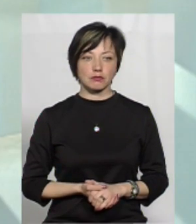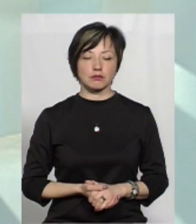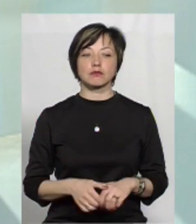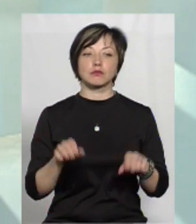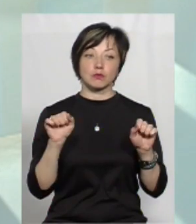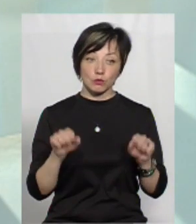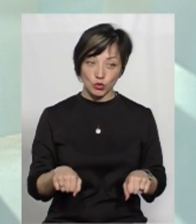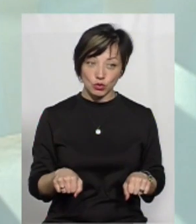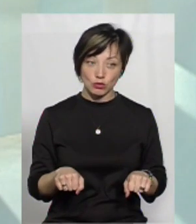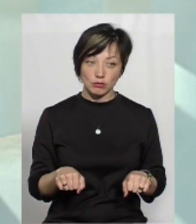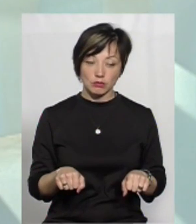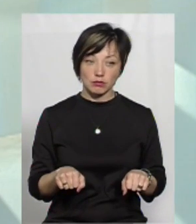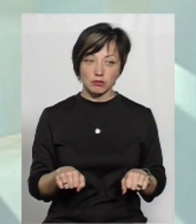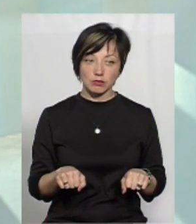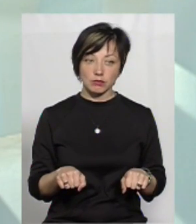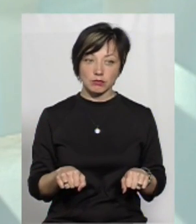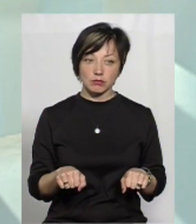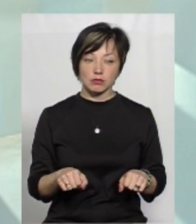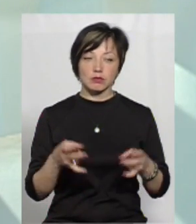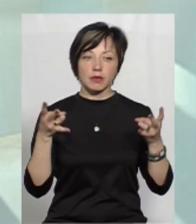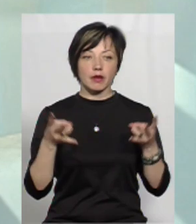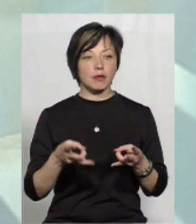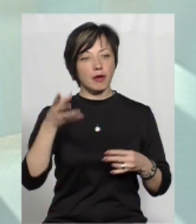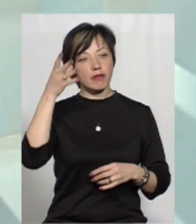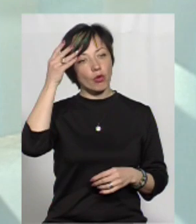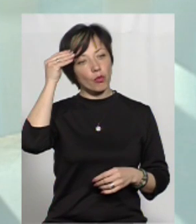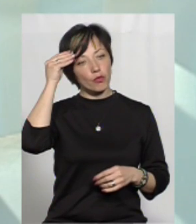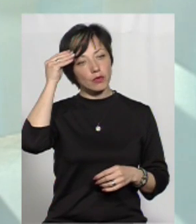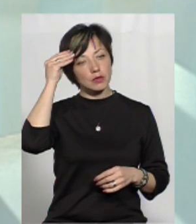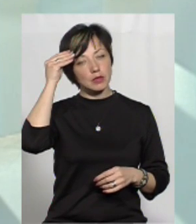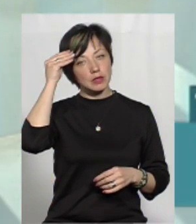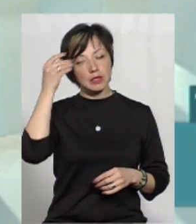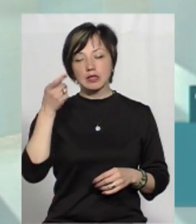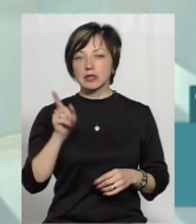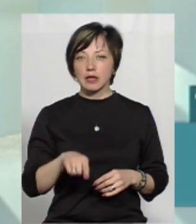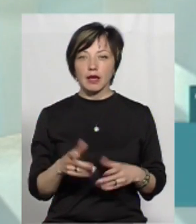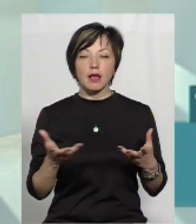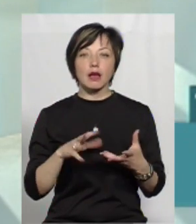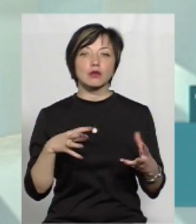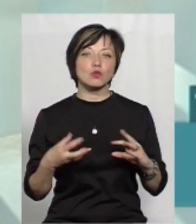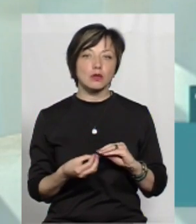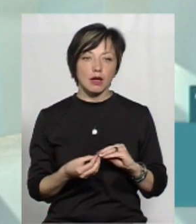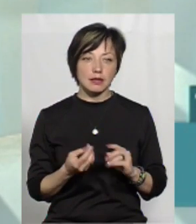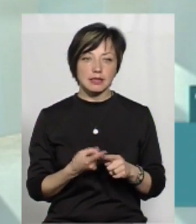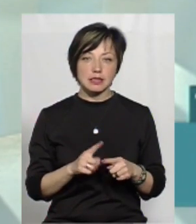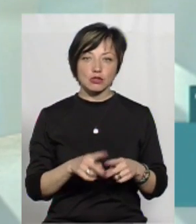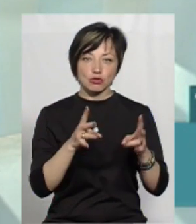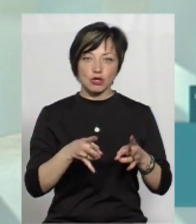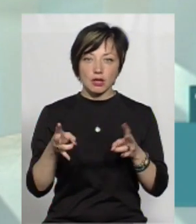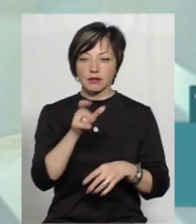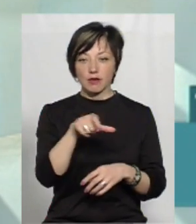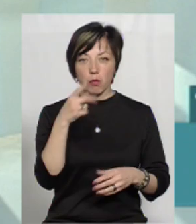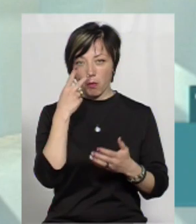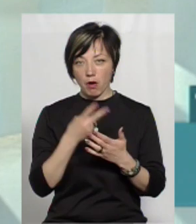Може. Тут треба враховувати те, які результати ці жертви